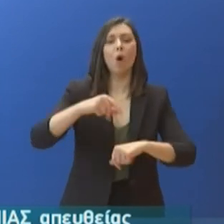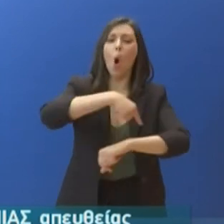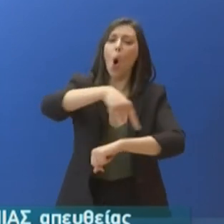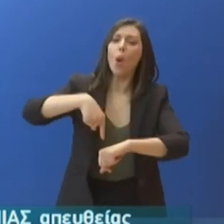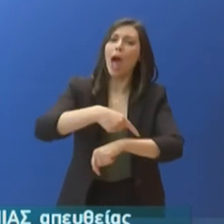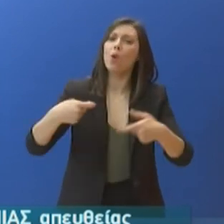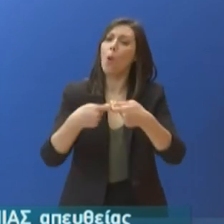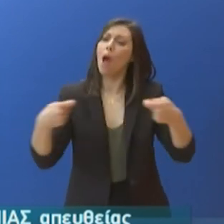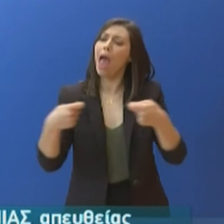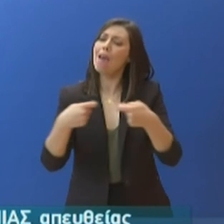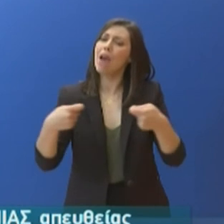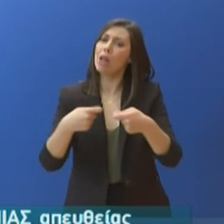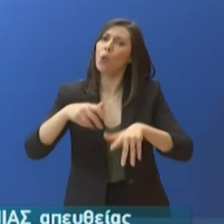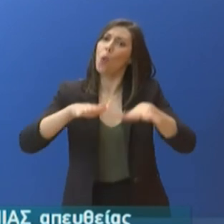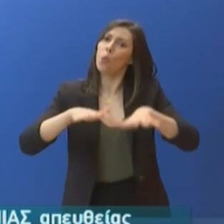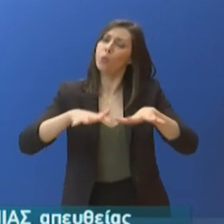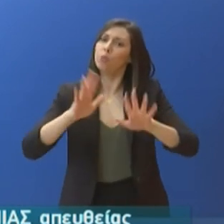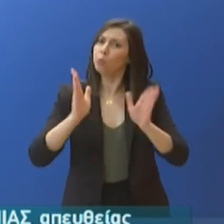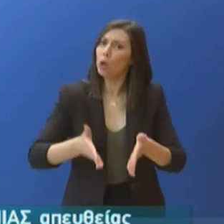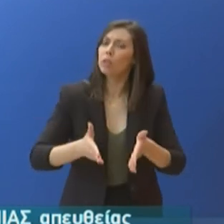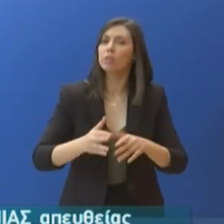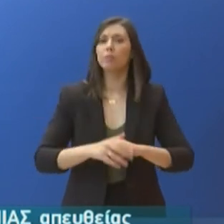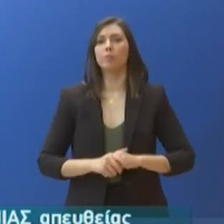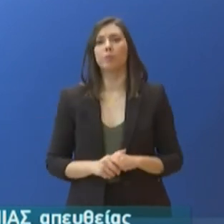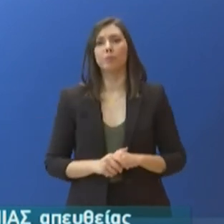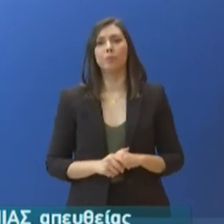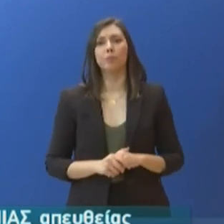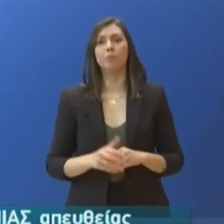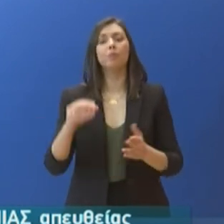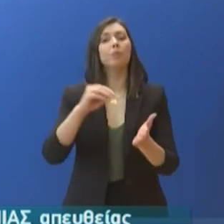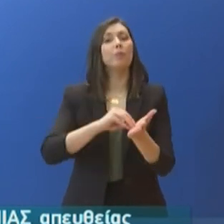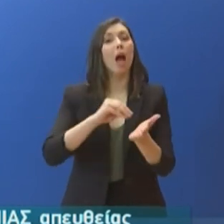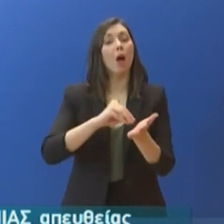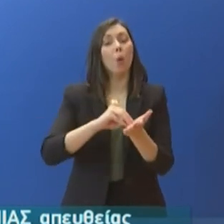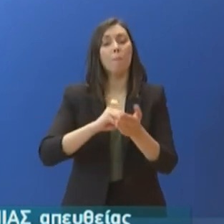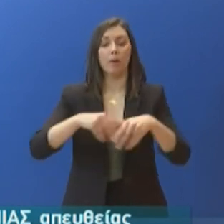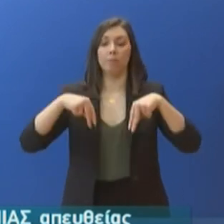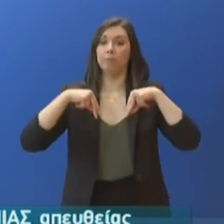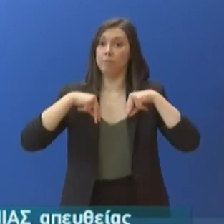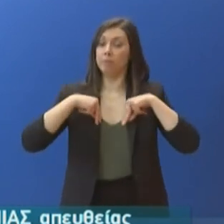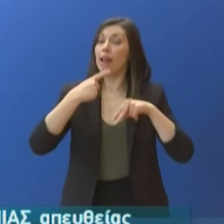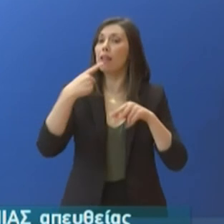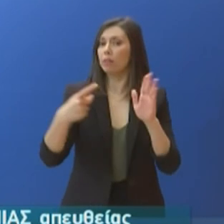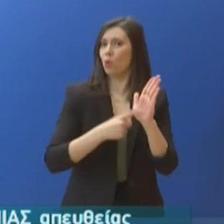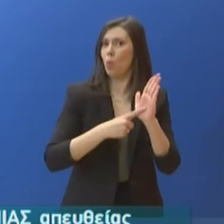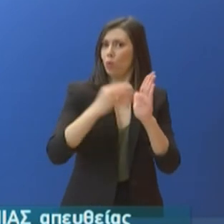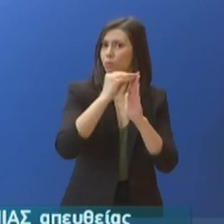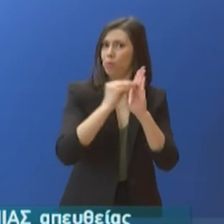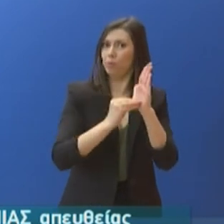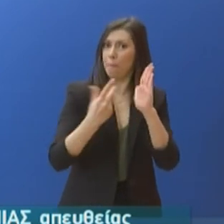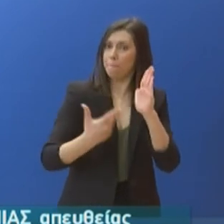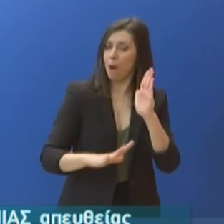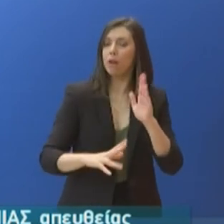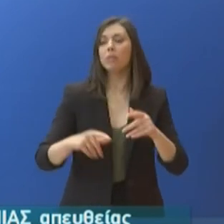ωράριο λειτουργίας όπου αυτό είναι εφικτό Στο μεταξύ, η κυβέρνηση όπως προβλέπεται στην πράξη νομοτικού περιεχομένου παρέχει